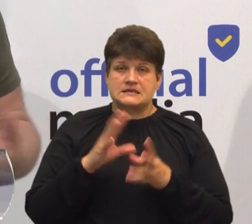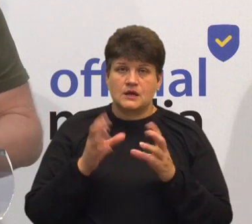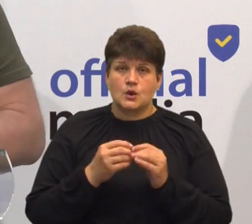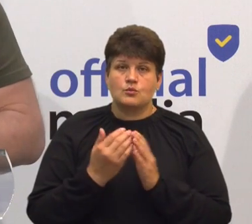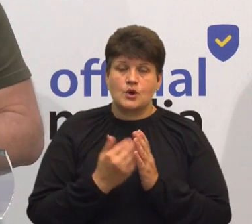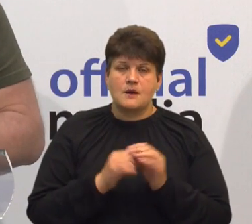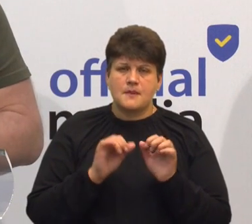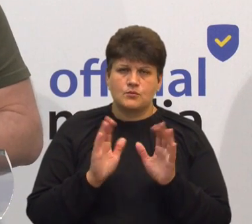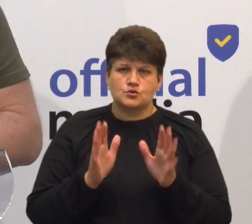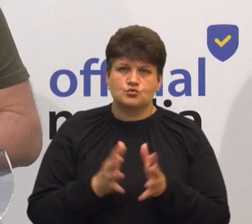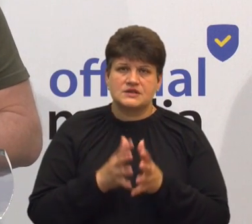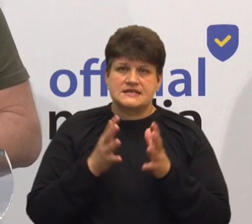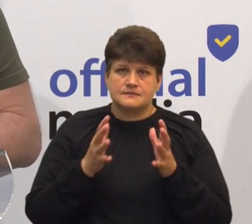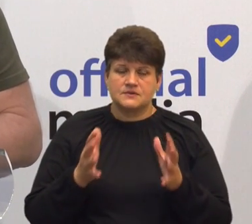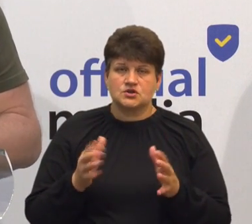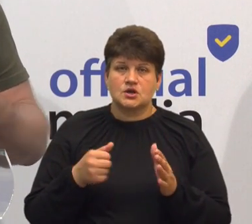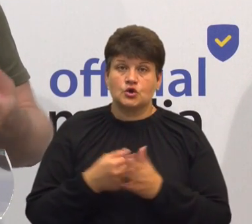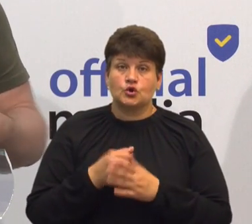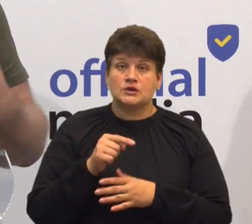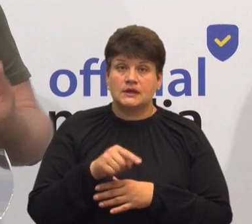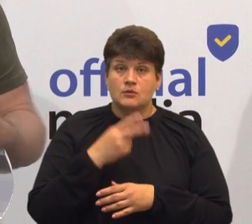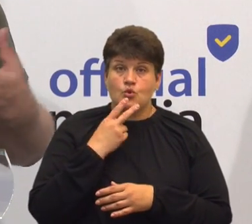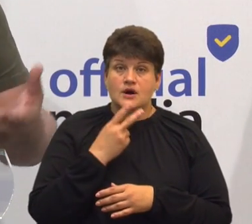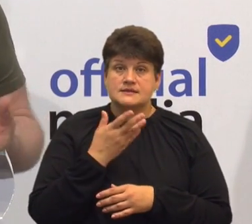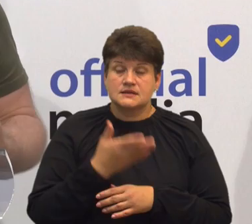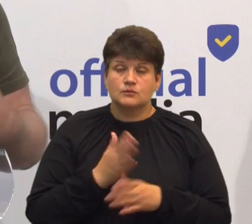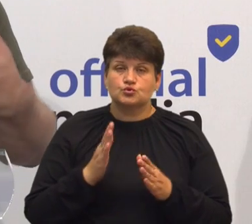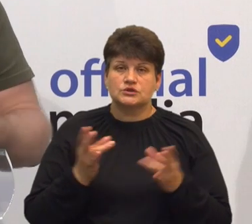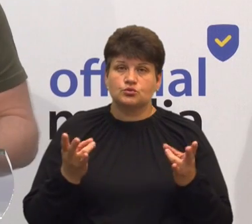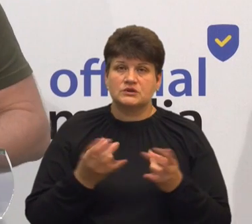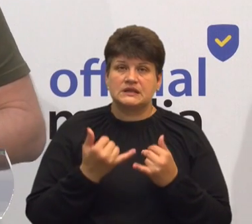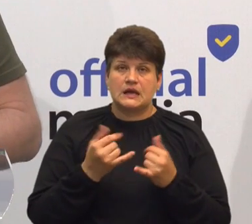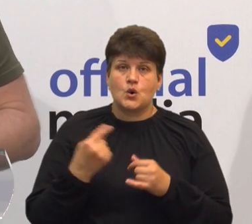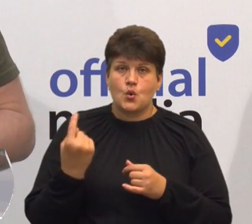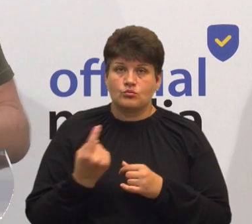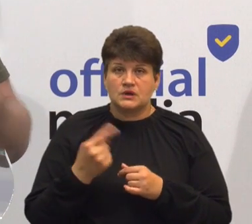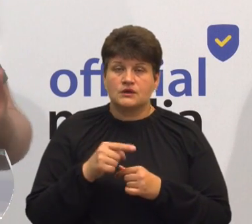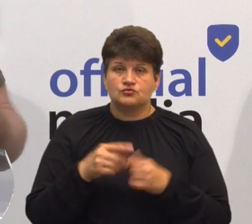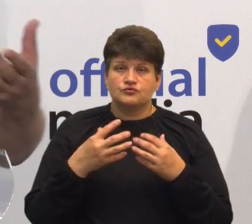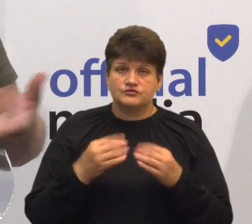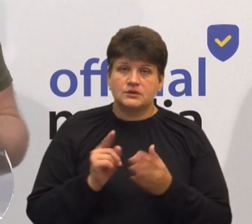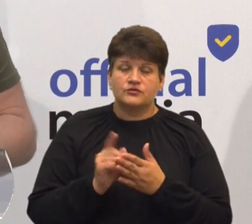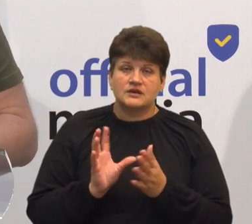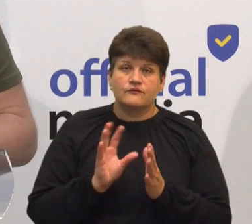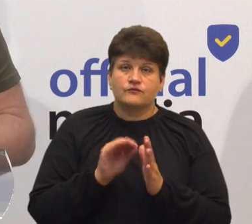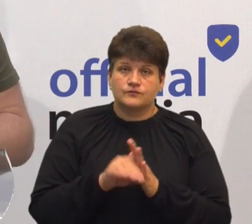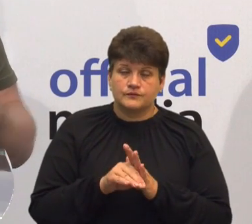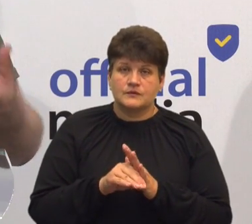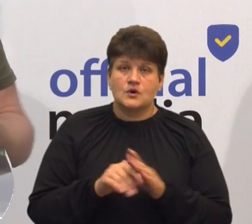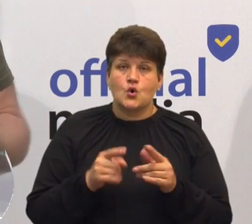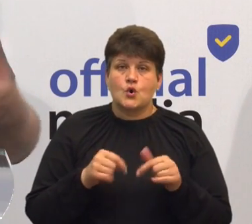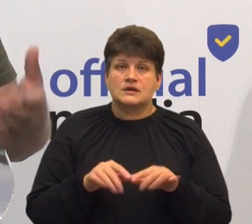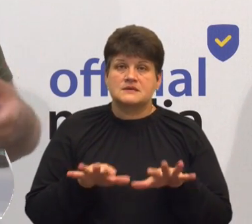збільшена до тих показників, які будуть необхідні для області. Але тут же повинні включатися також органи місцевого